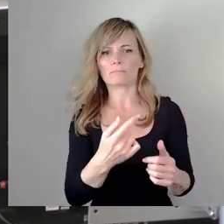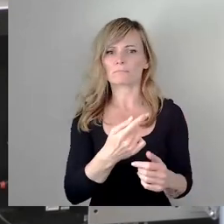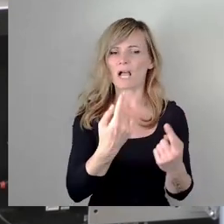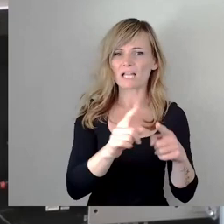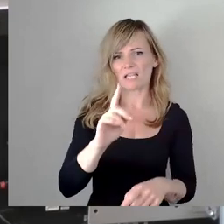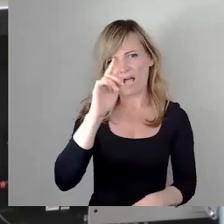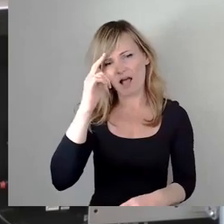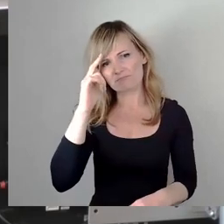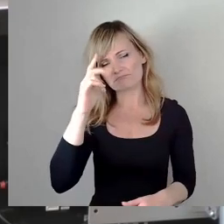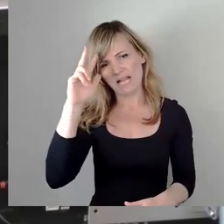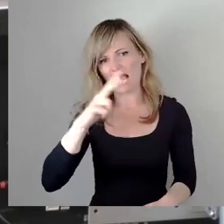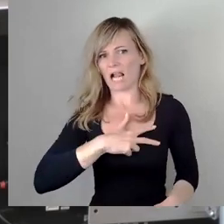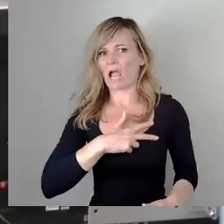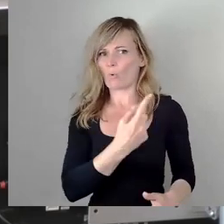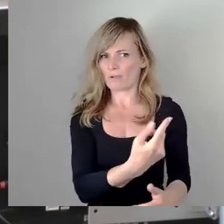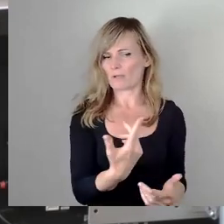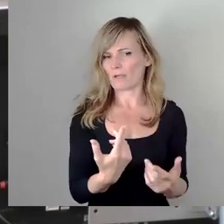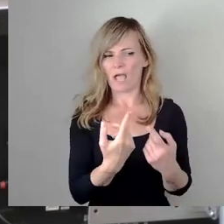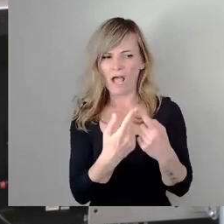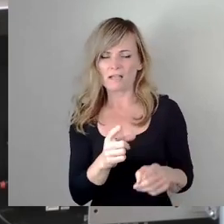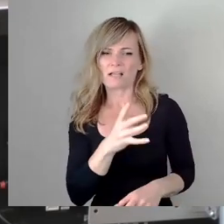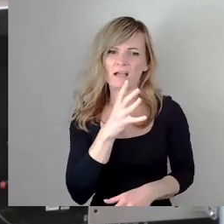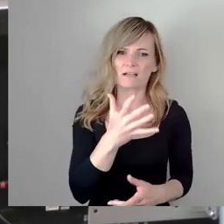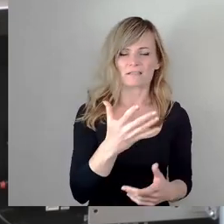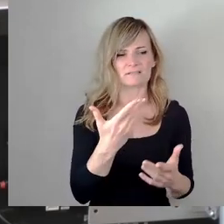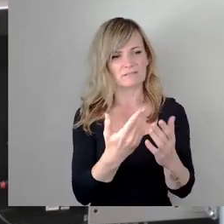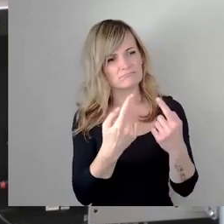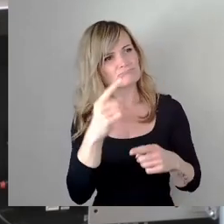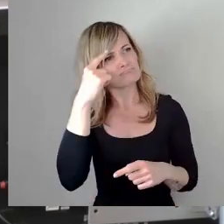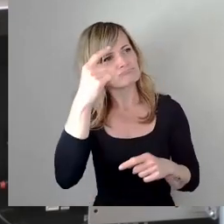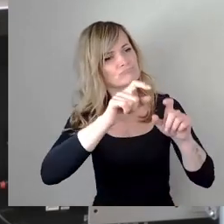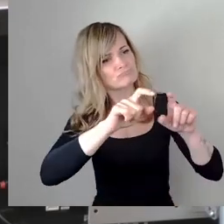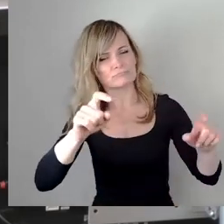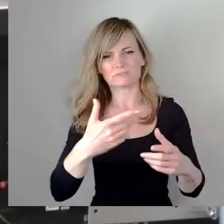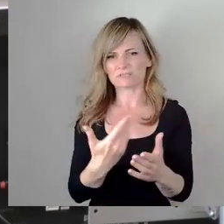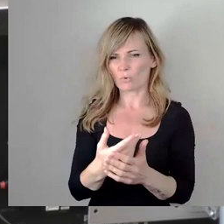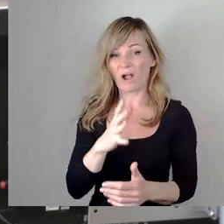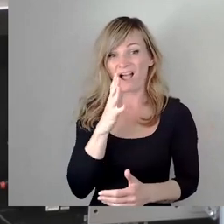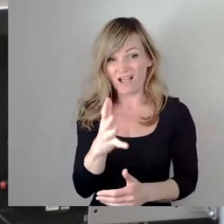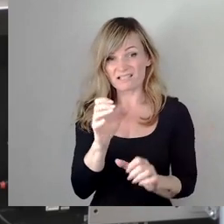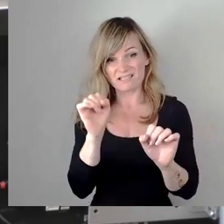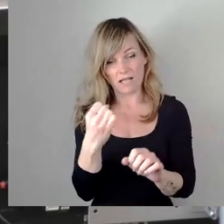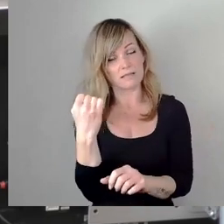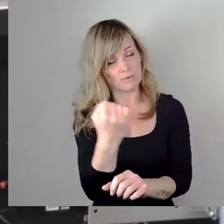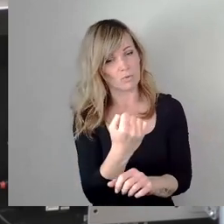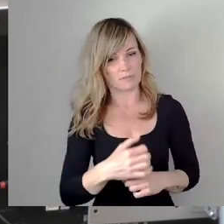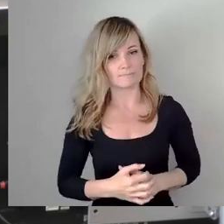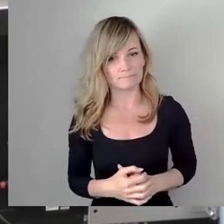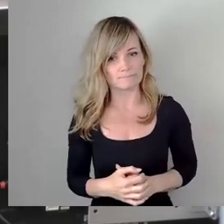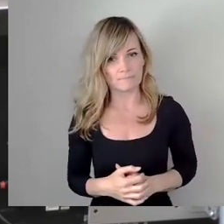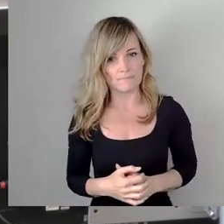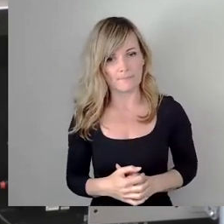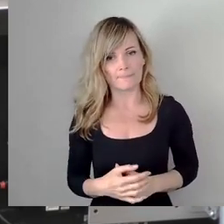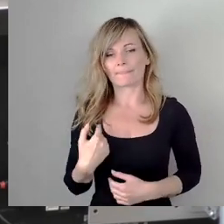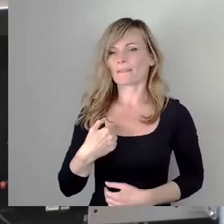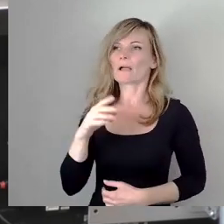gruppenfeindlichen Motiven tötet. Und was wir hier gerade gehört haben, es ist für mich wirklich